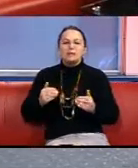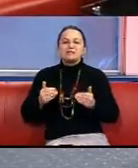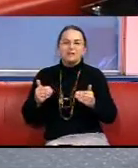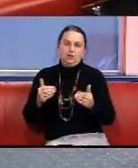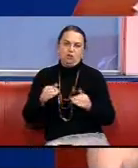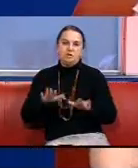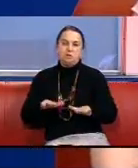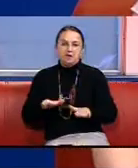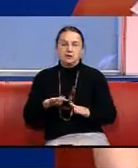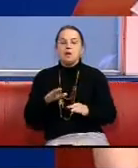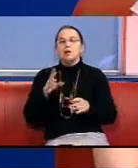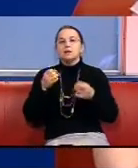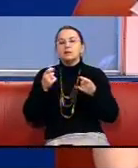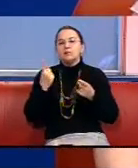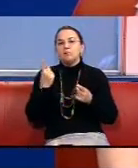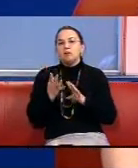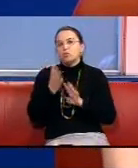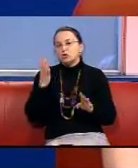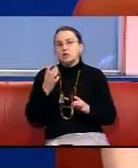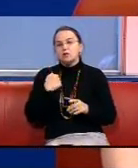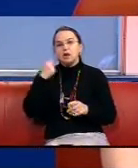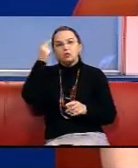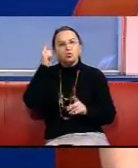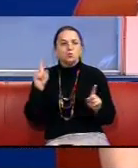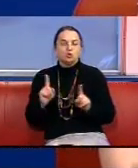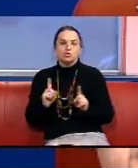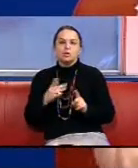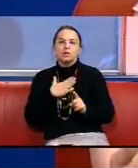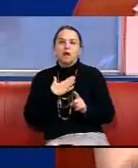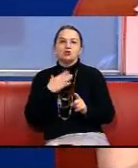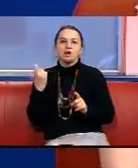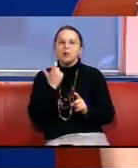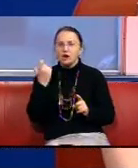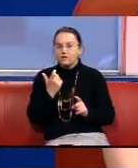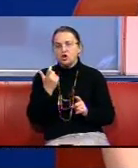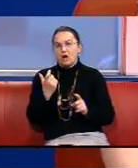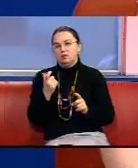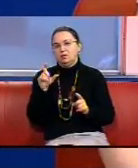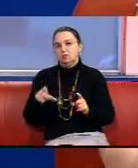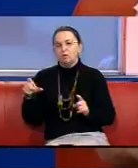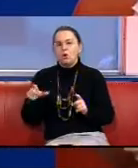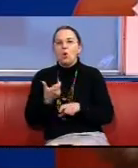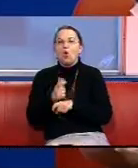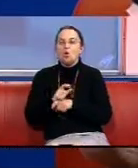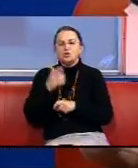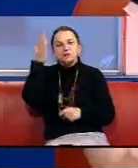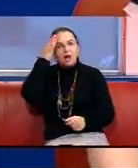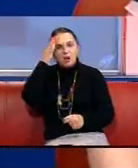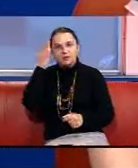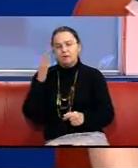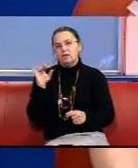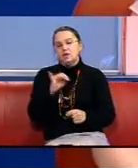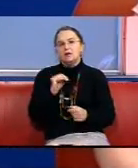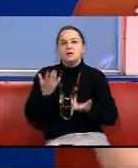Процес зрушив з місця, насамперед, я думаю, що наші харків'яни дуже талановиті